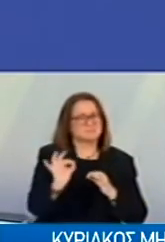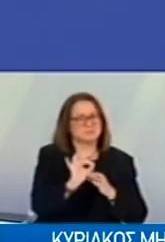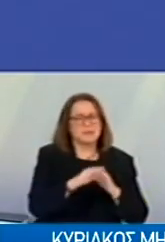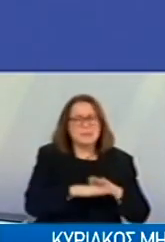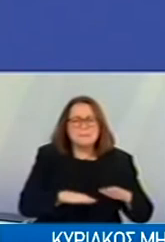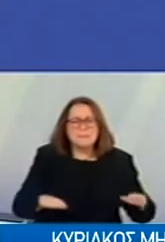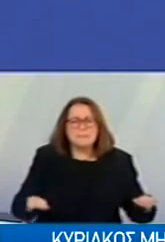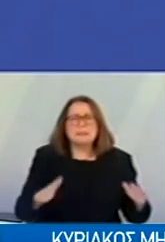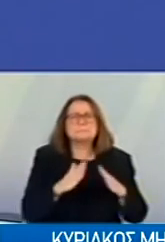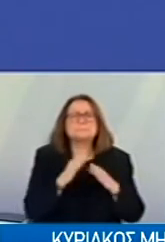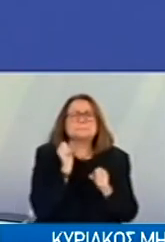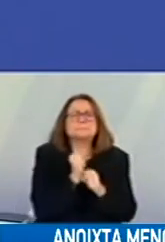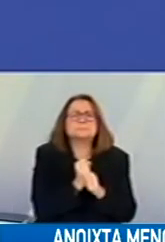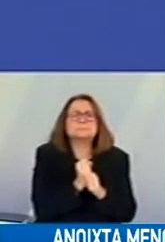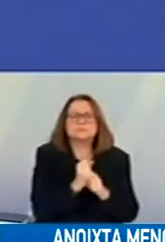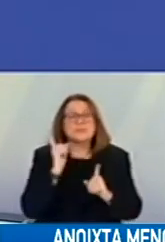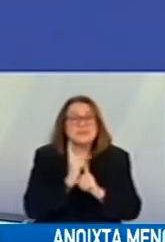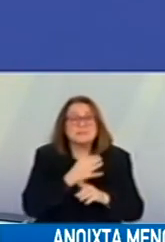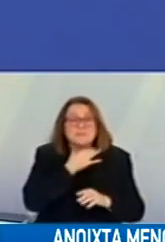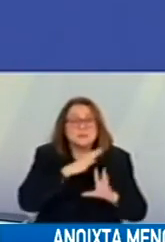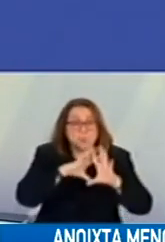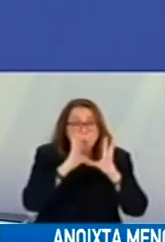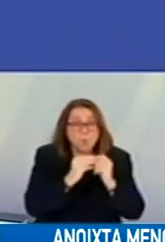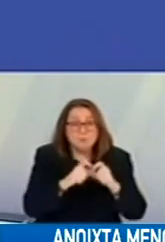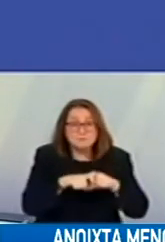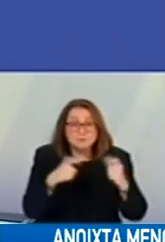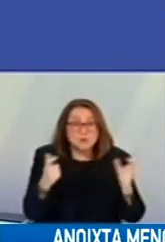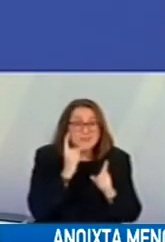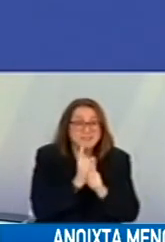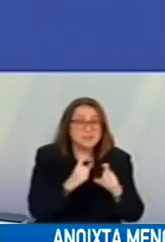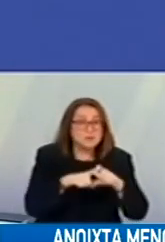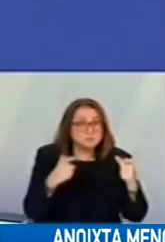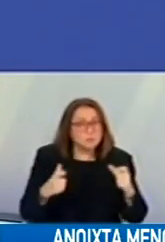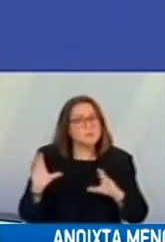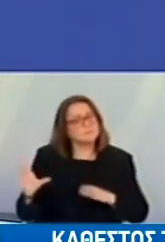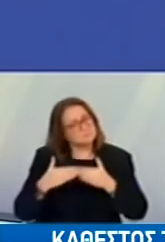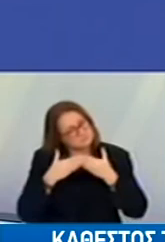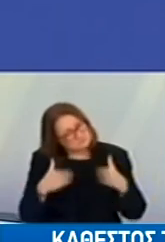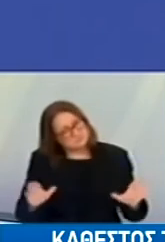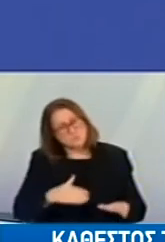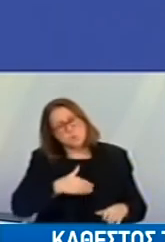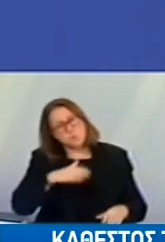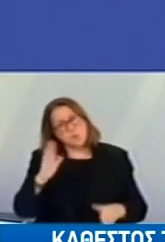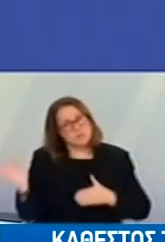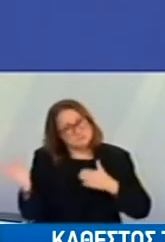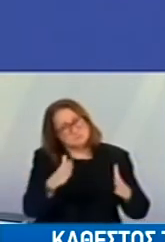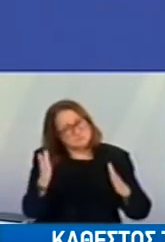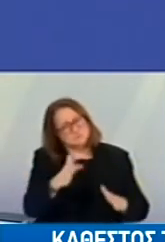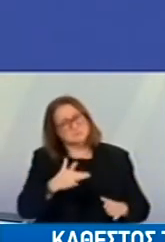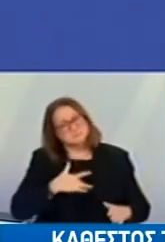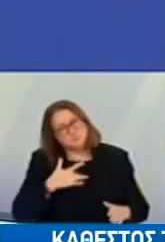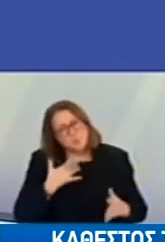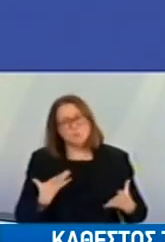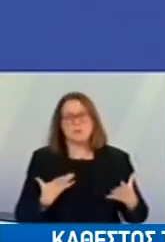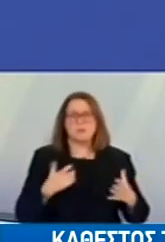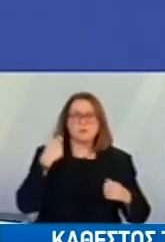Κατά συνέπεια κάναμε αυτόν τον διαχωρισμό. Είμαστε αναφανδόν υπέρ της συνέχισης εκπαίδευσης. Θεωρούμε ότι είναι τεράστιες συνέπειες της διακοπής